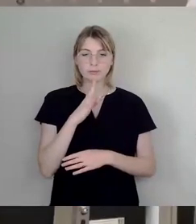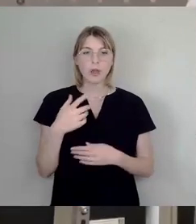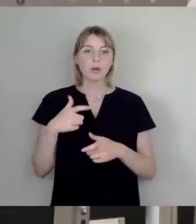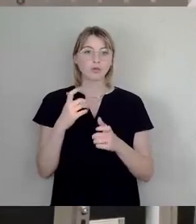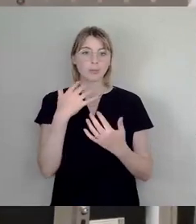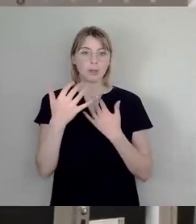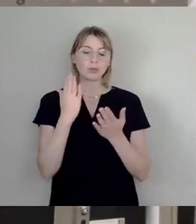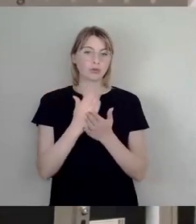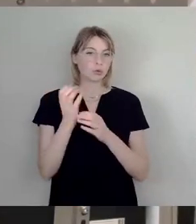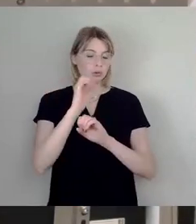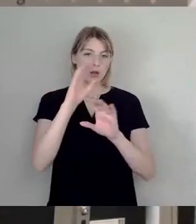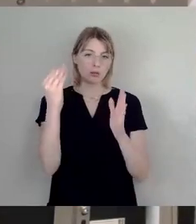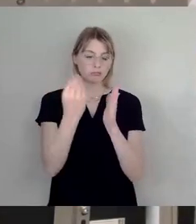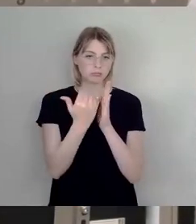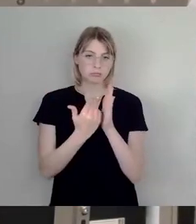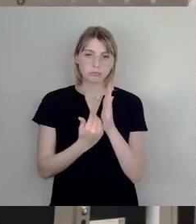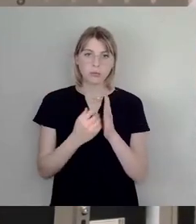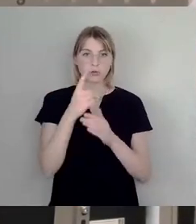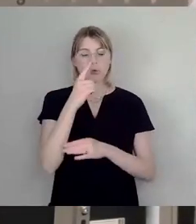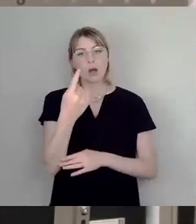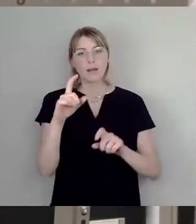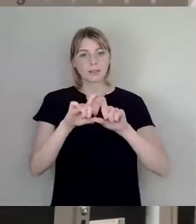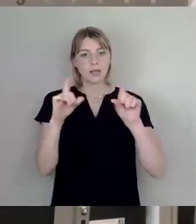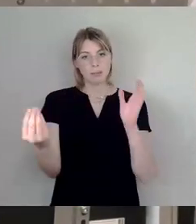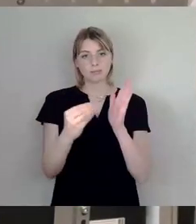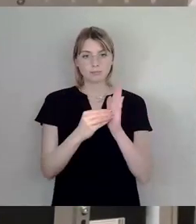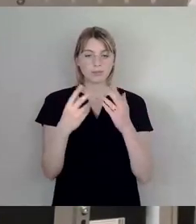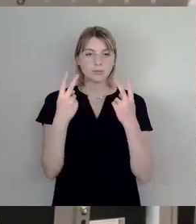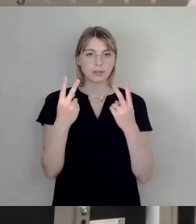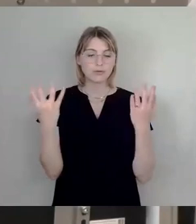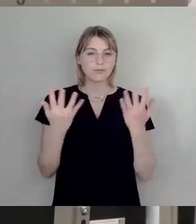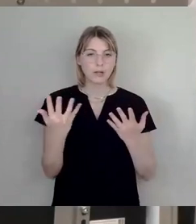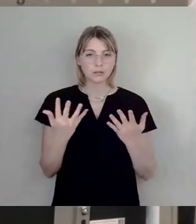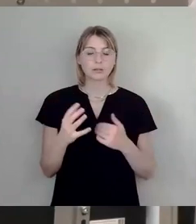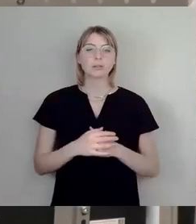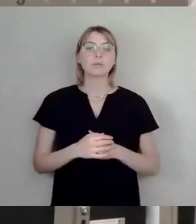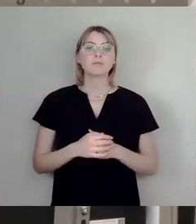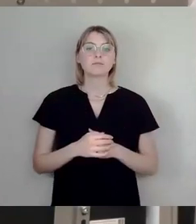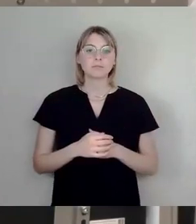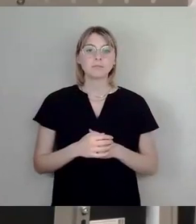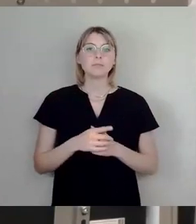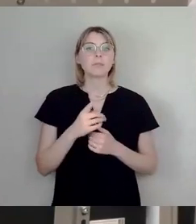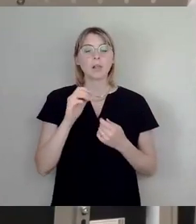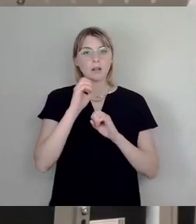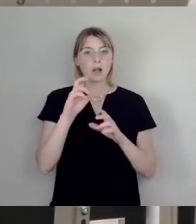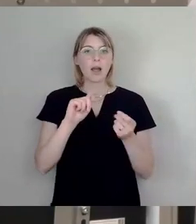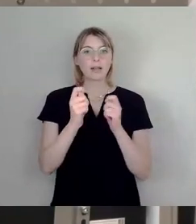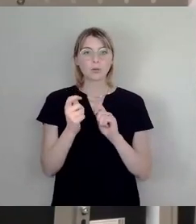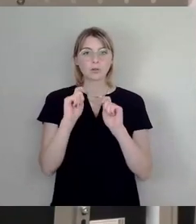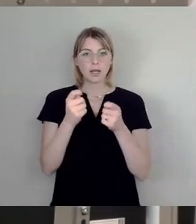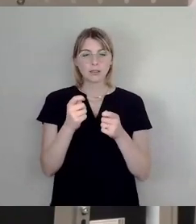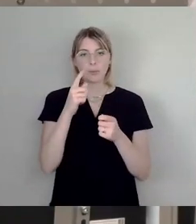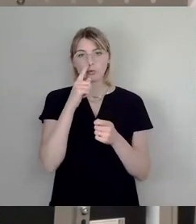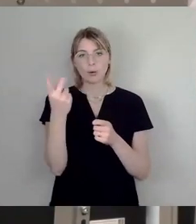Uns ist bei dem ganzen Thema nur eine Ergänzung wichtig, also vielleicht noch zur Klarstellung, das nennt sich zu Änderungsantrag, soll auch letztendlich nur die beiden Beschlusspunkte